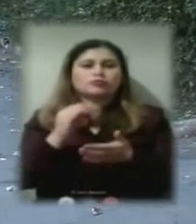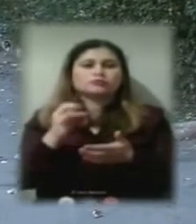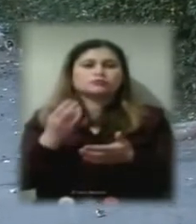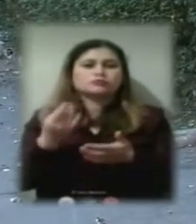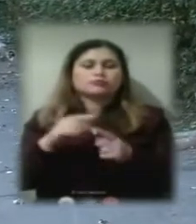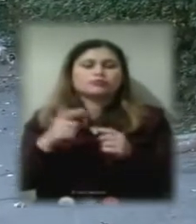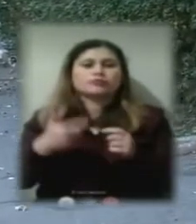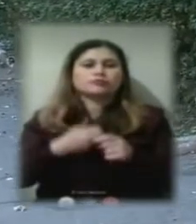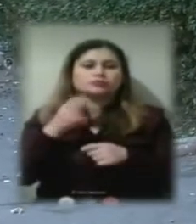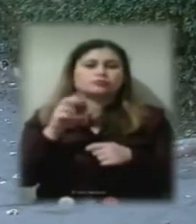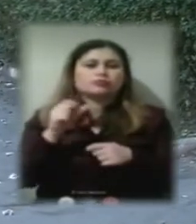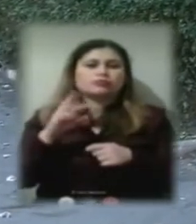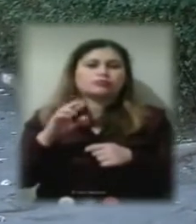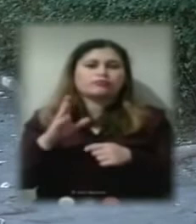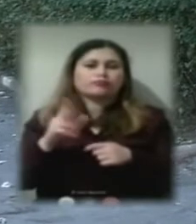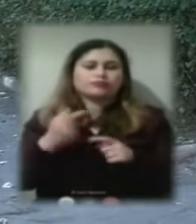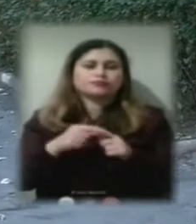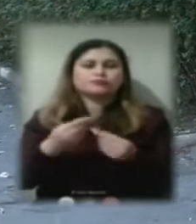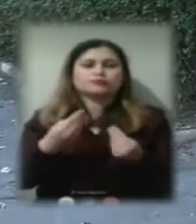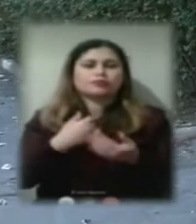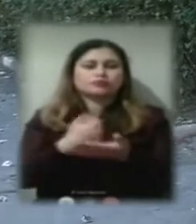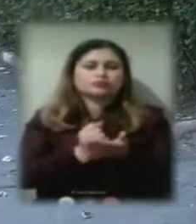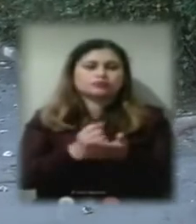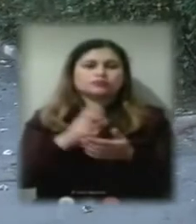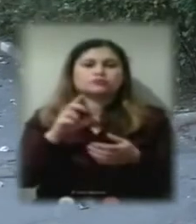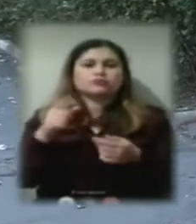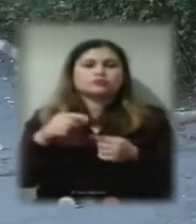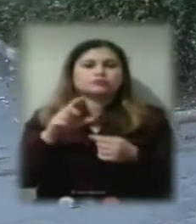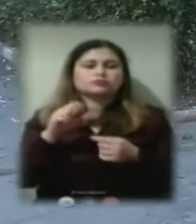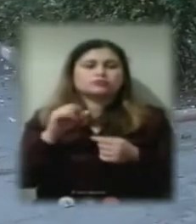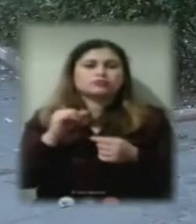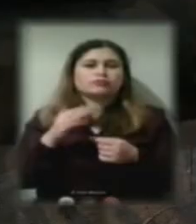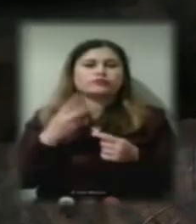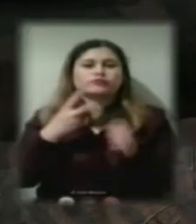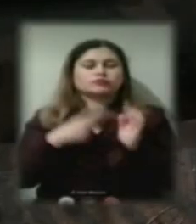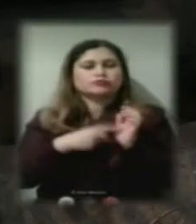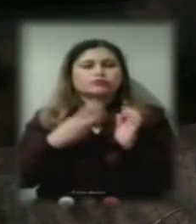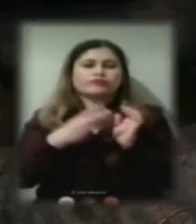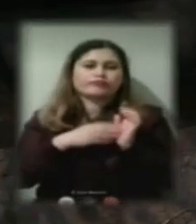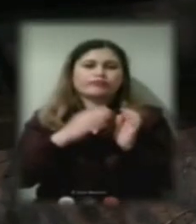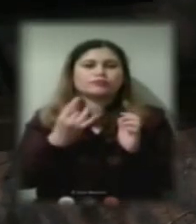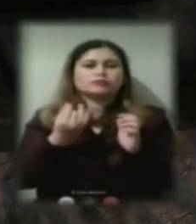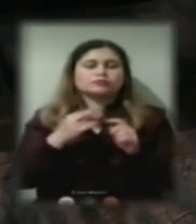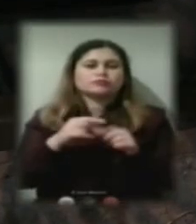заявку. І нам затвердили цю заявку 26-28 вересня. У нас дуже